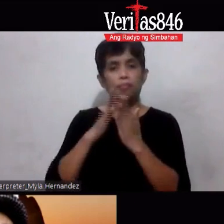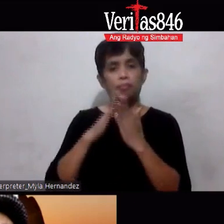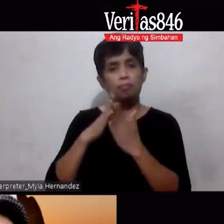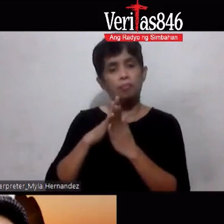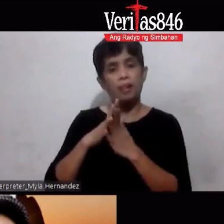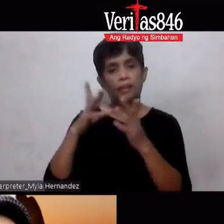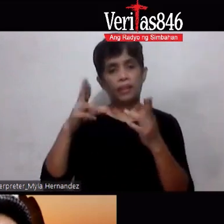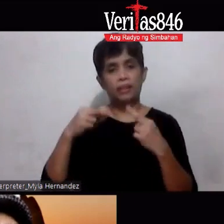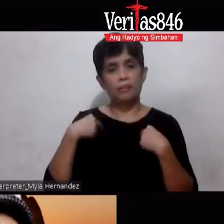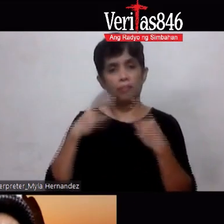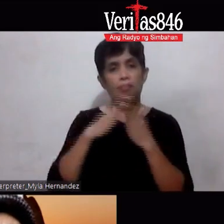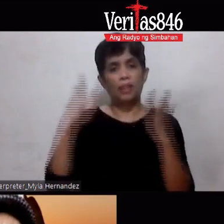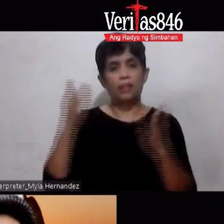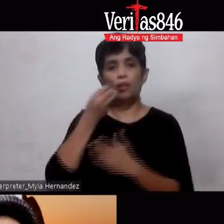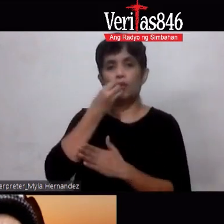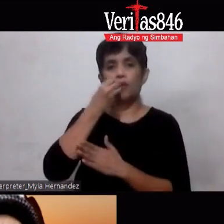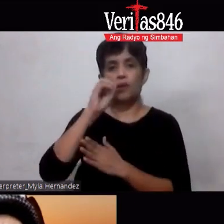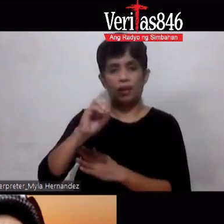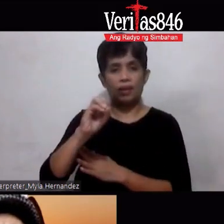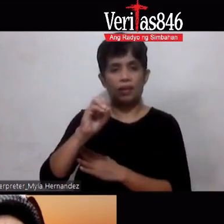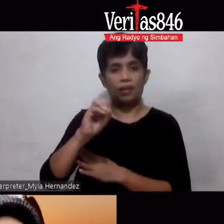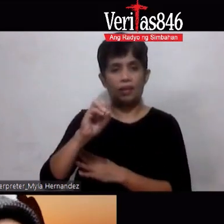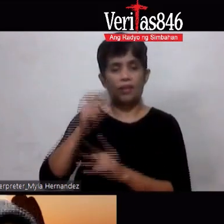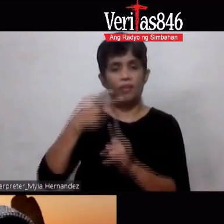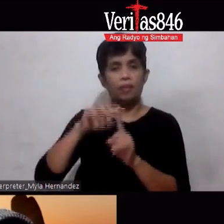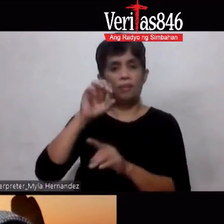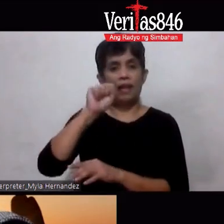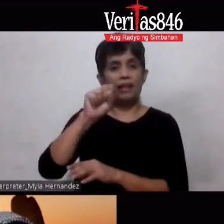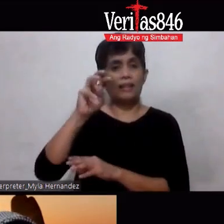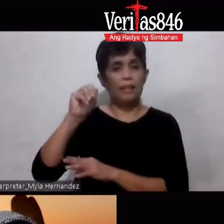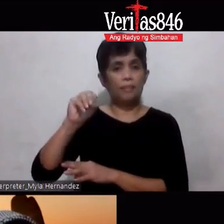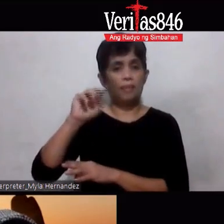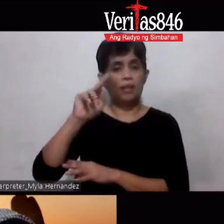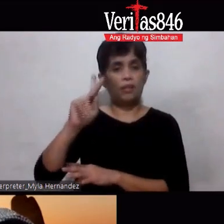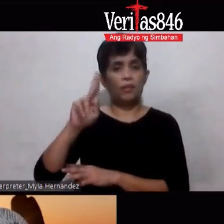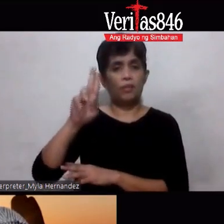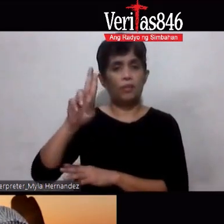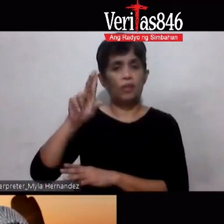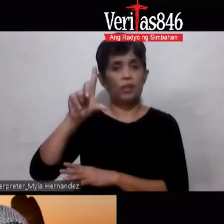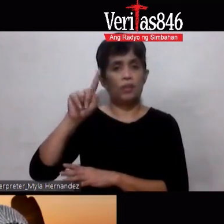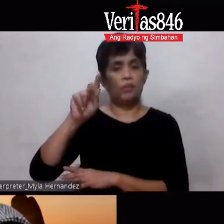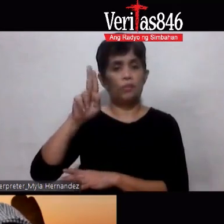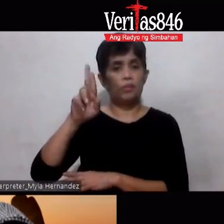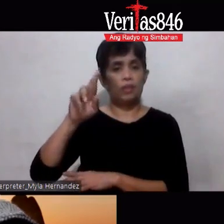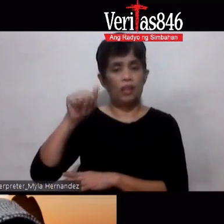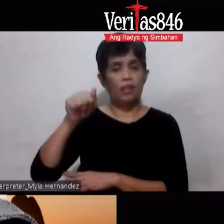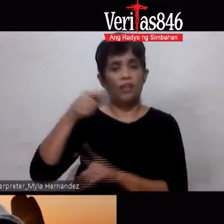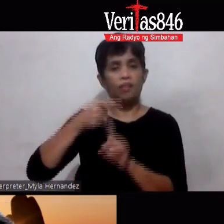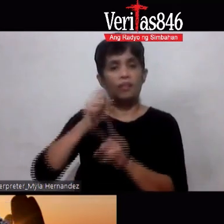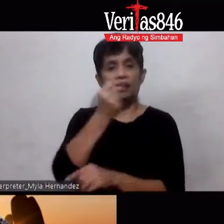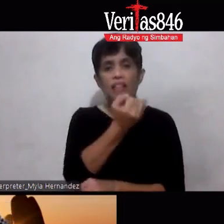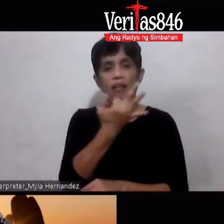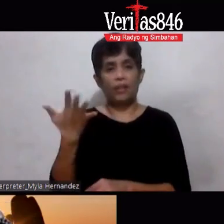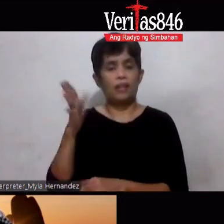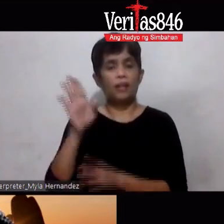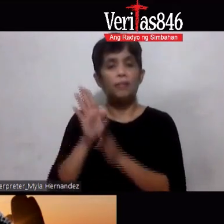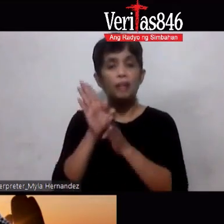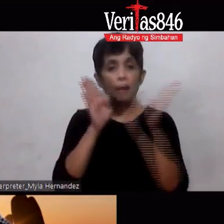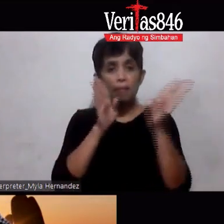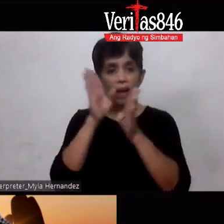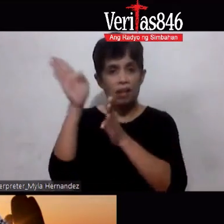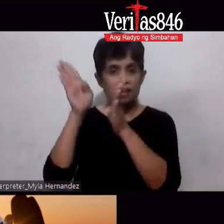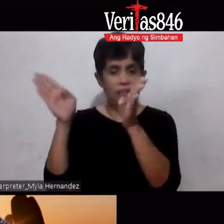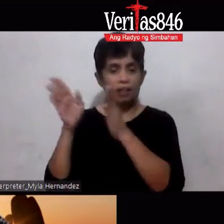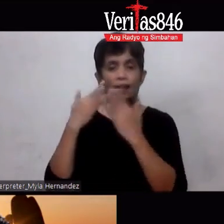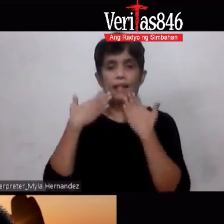you SM Kultura we received a big order from SM Kultura for several of their branches so nagpapasalamat po tayo sa SM